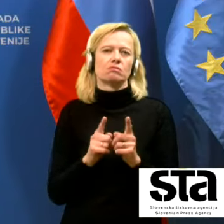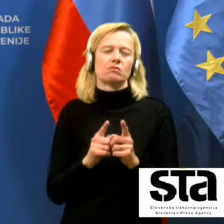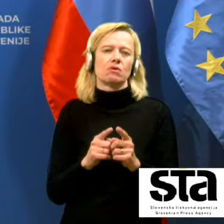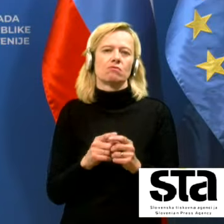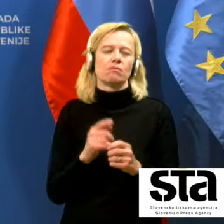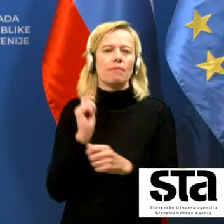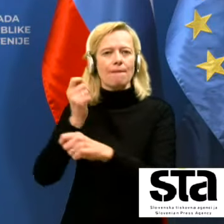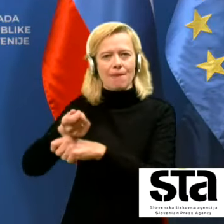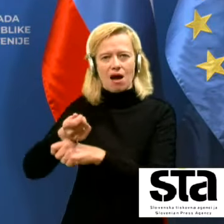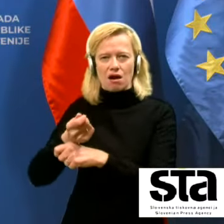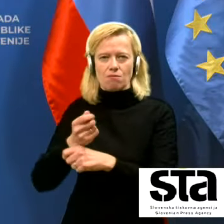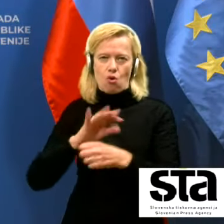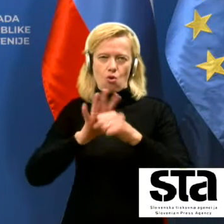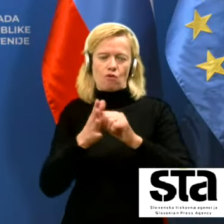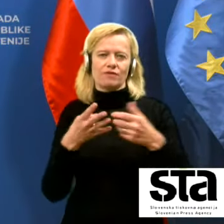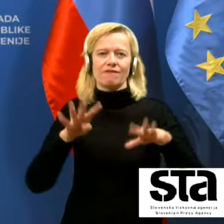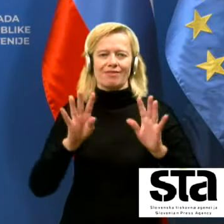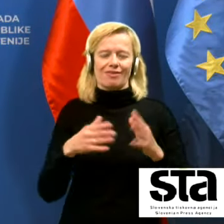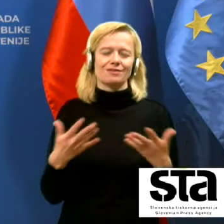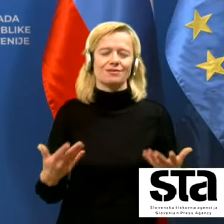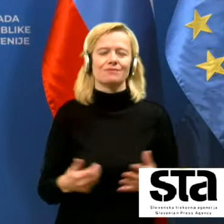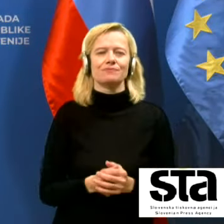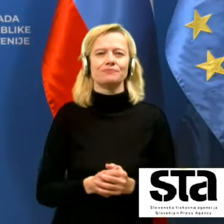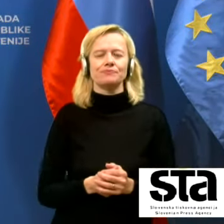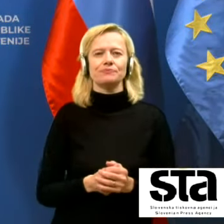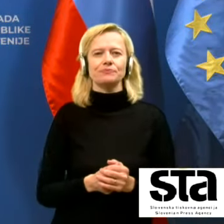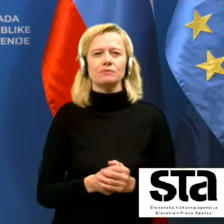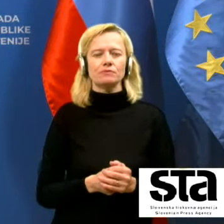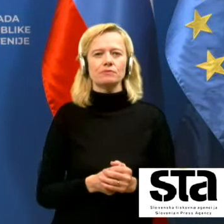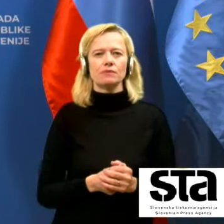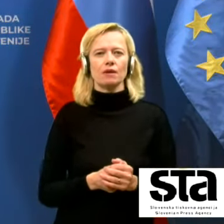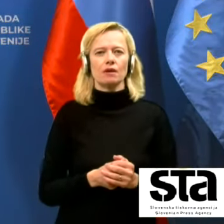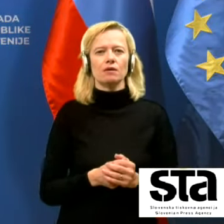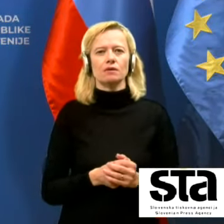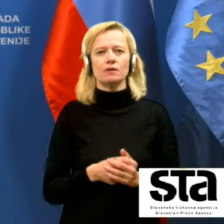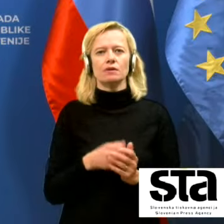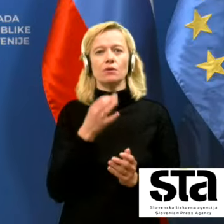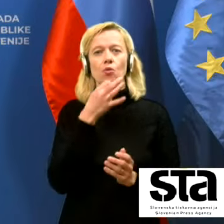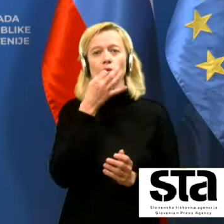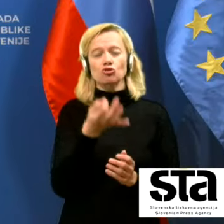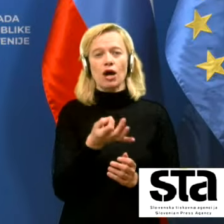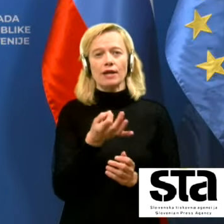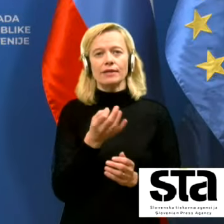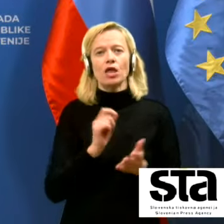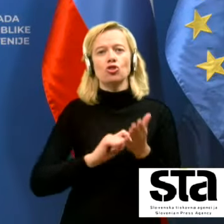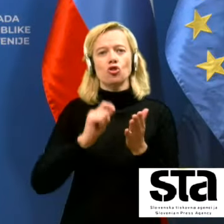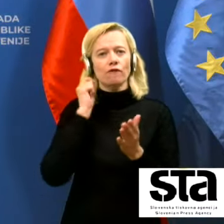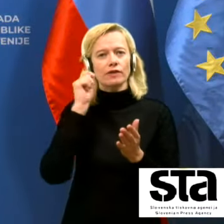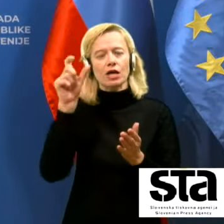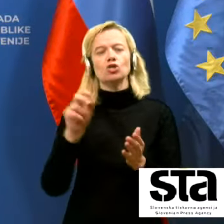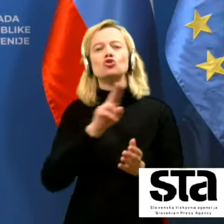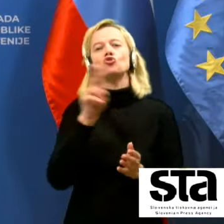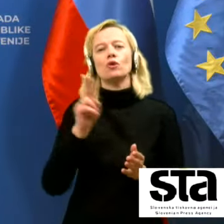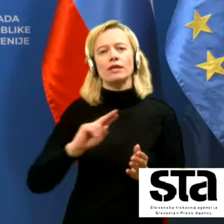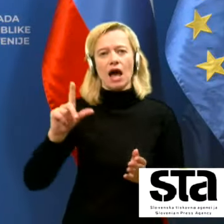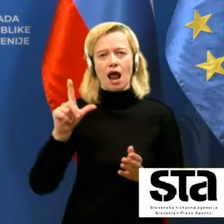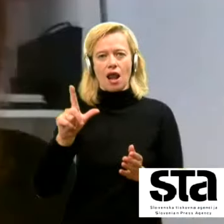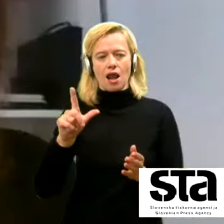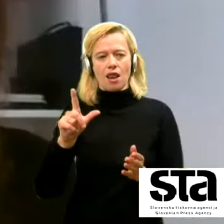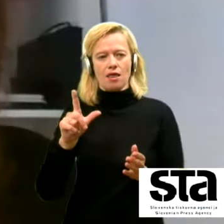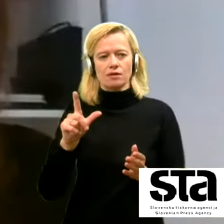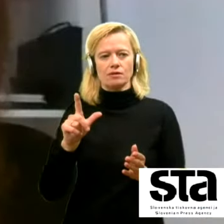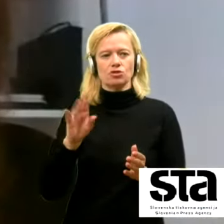državi. Sledi vprašanje, gospi Sergeje Hadner, hvala iz žurnala 24.si.